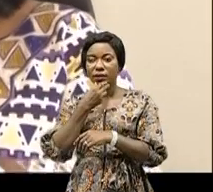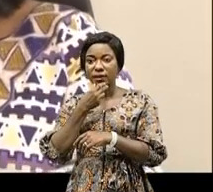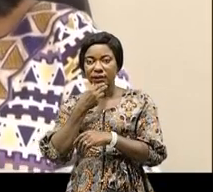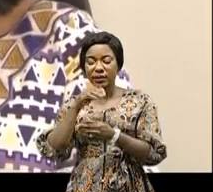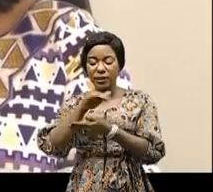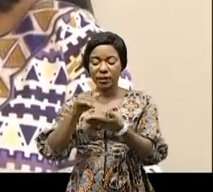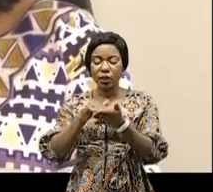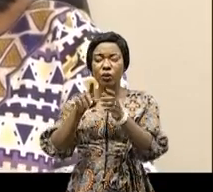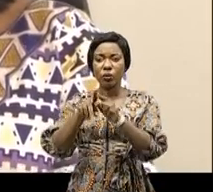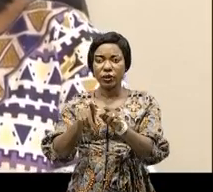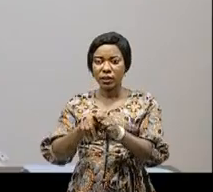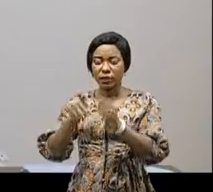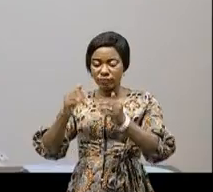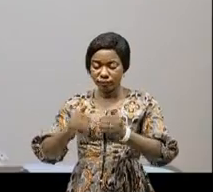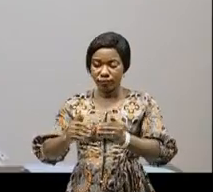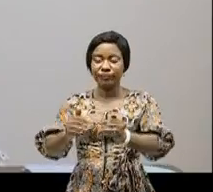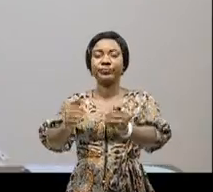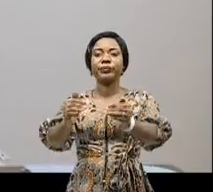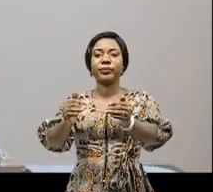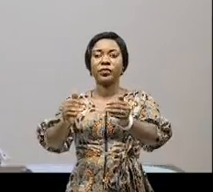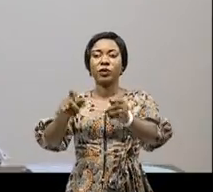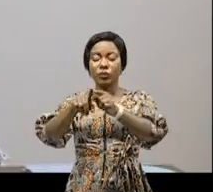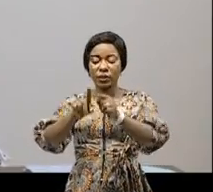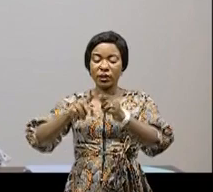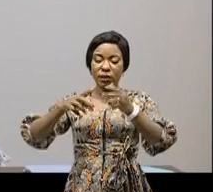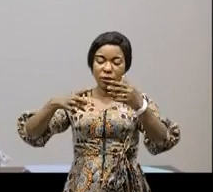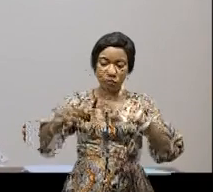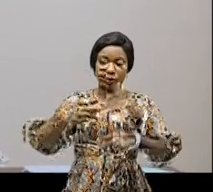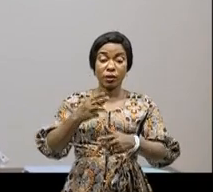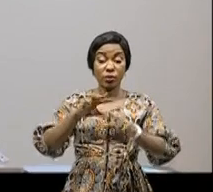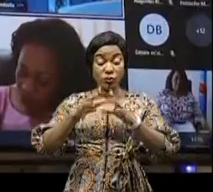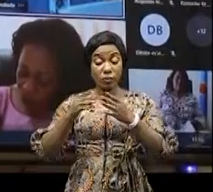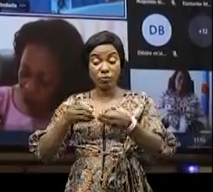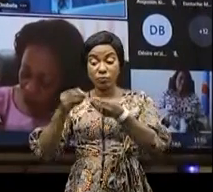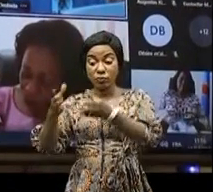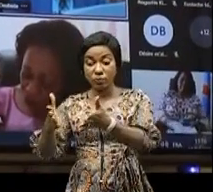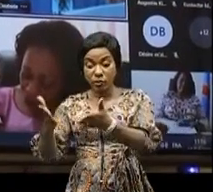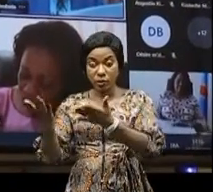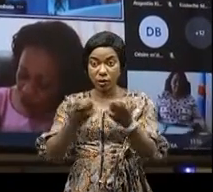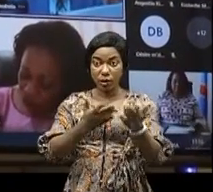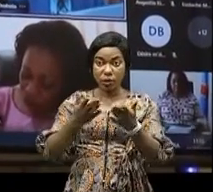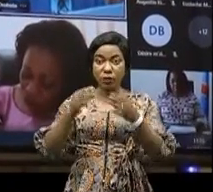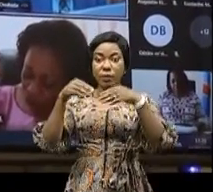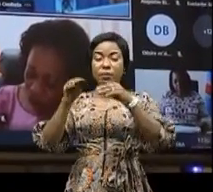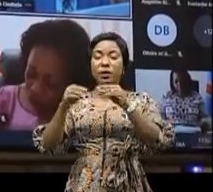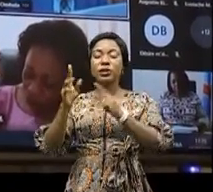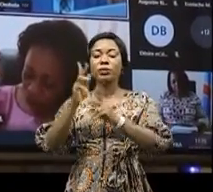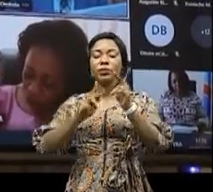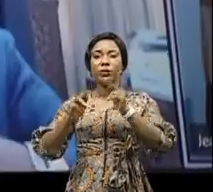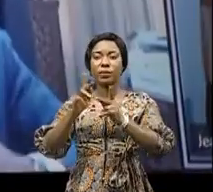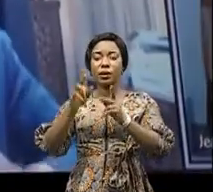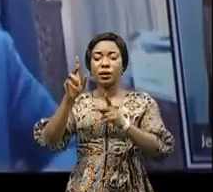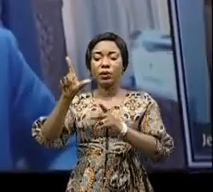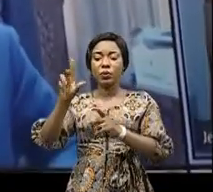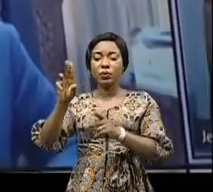Des ouvrages assievés ont été inaugurés et mis en service. C'est les cas de marché public de Loukalaba en